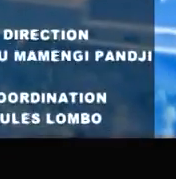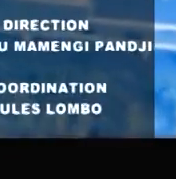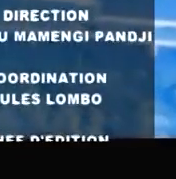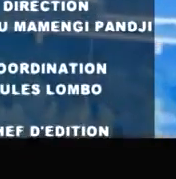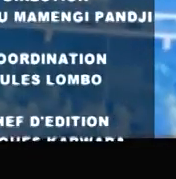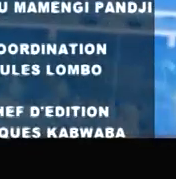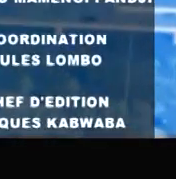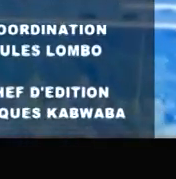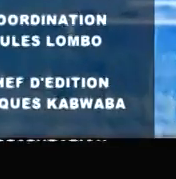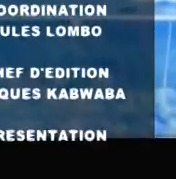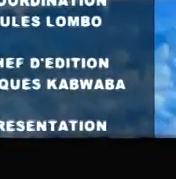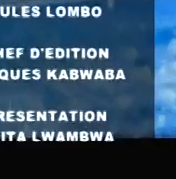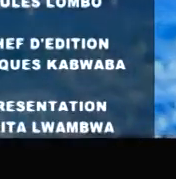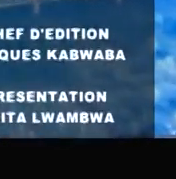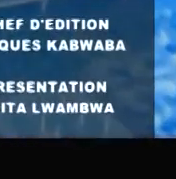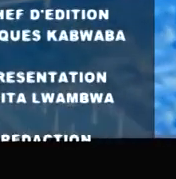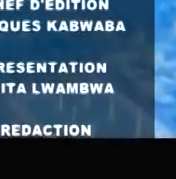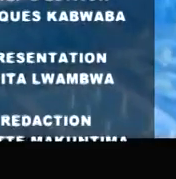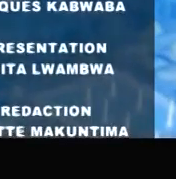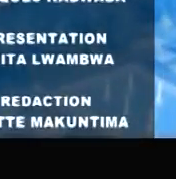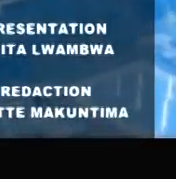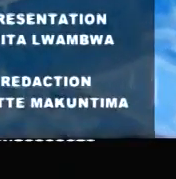501